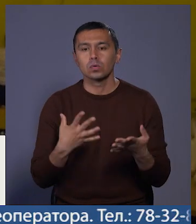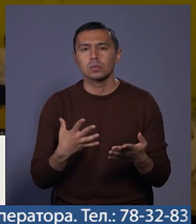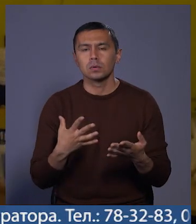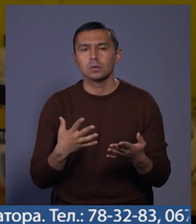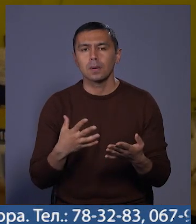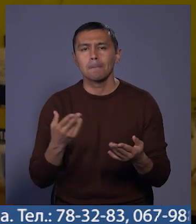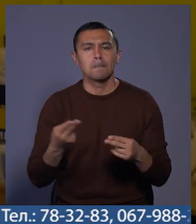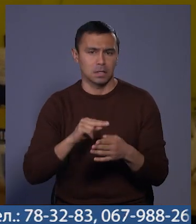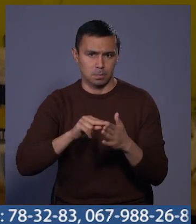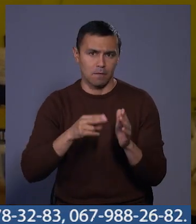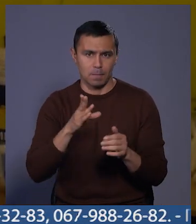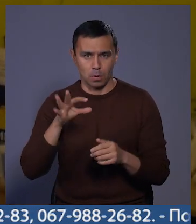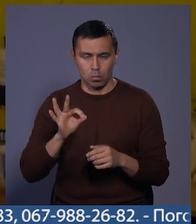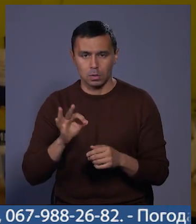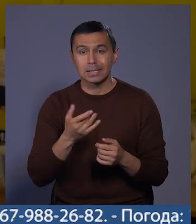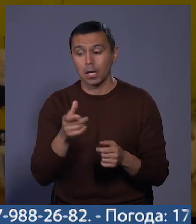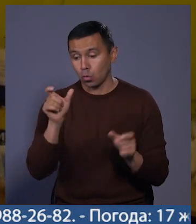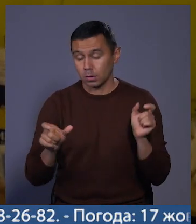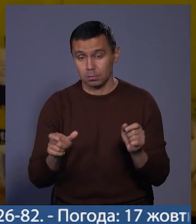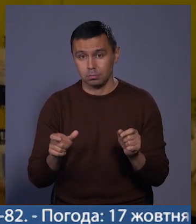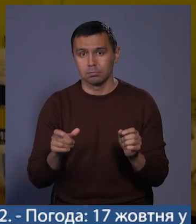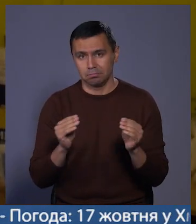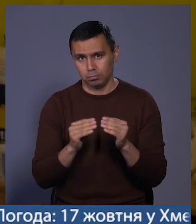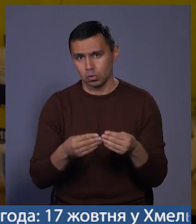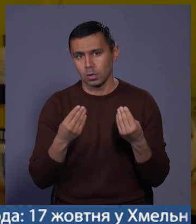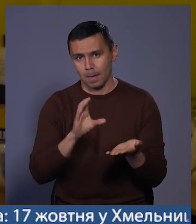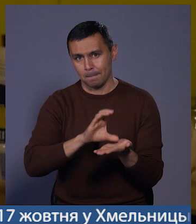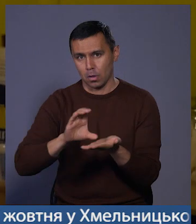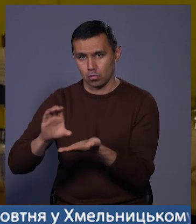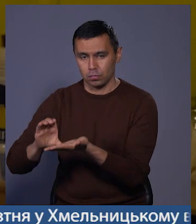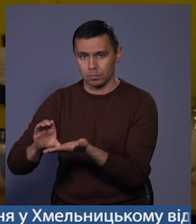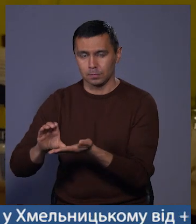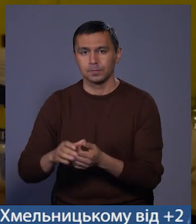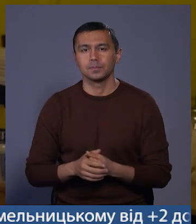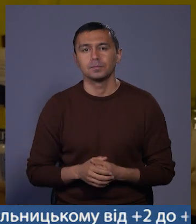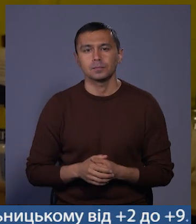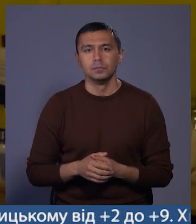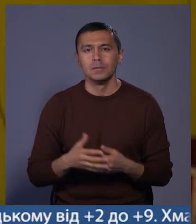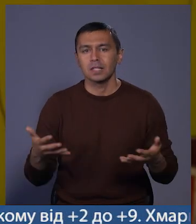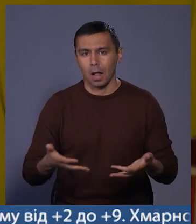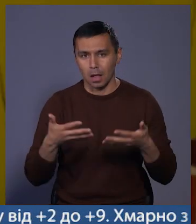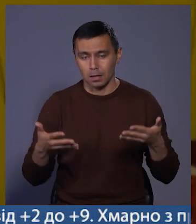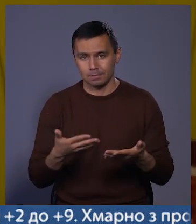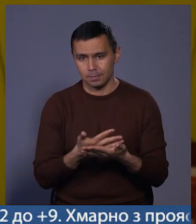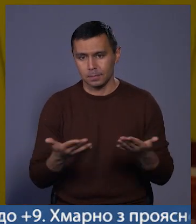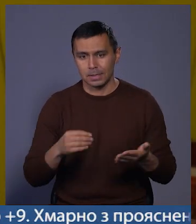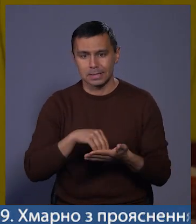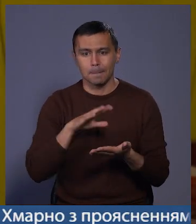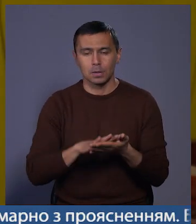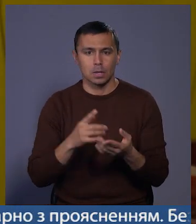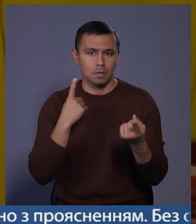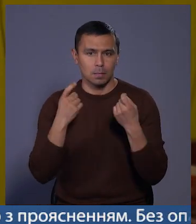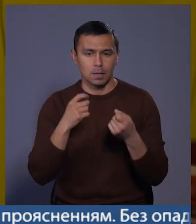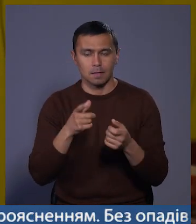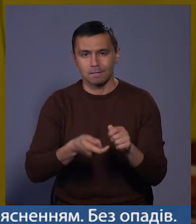ВПУ. Скільки людей, стільки отримують баночок фруктових салатів. Записується дані в